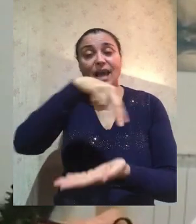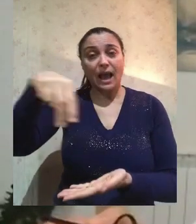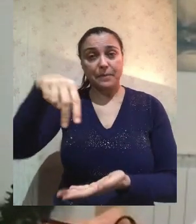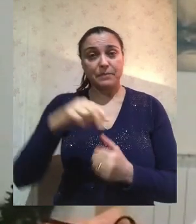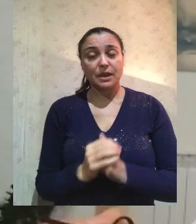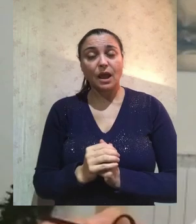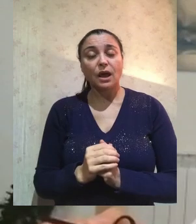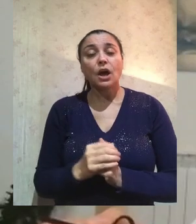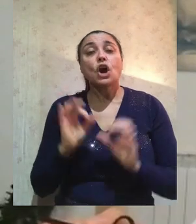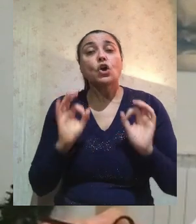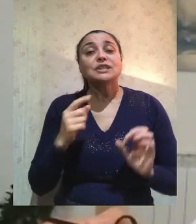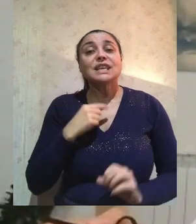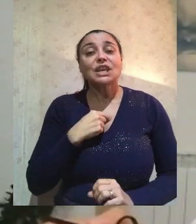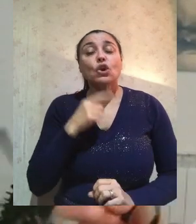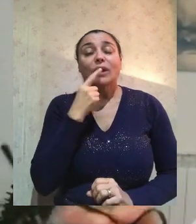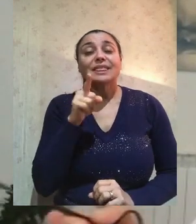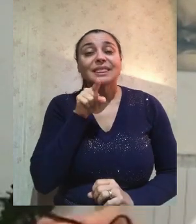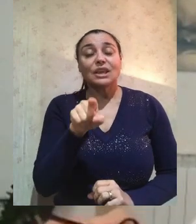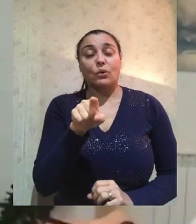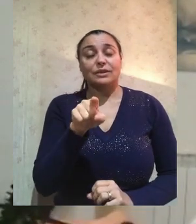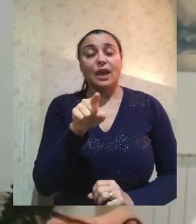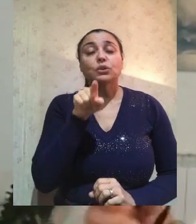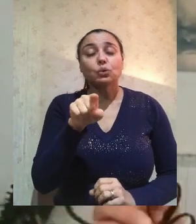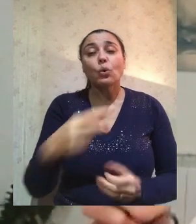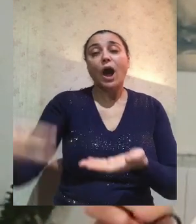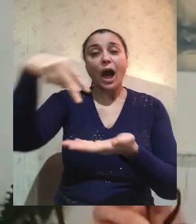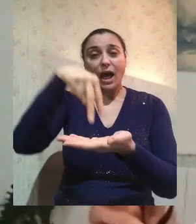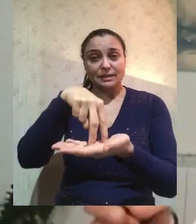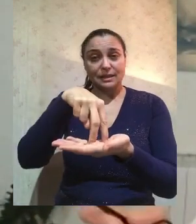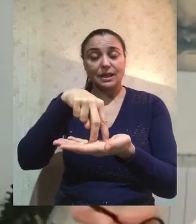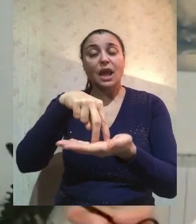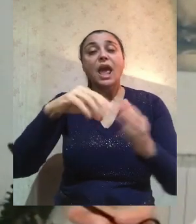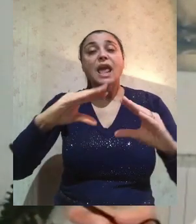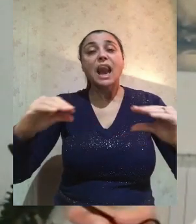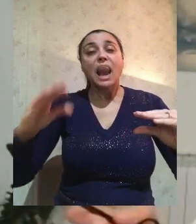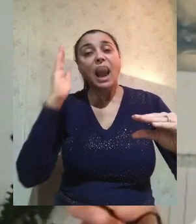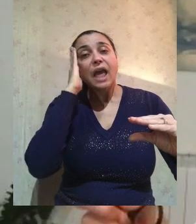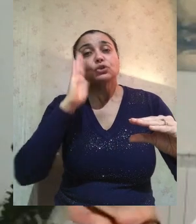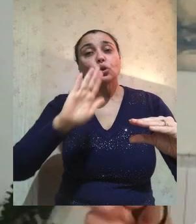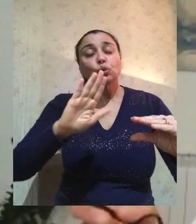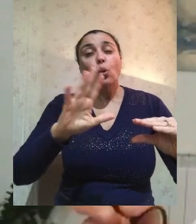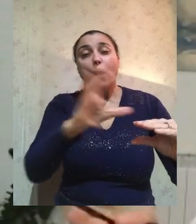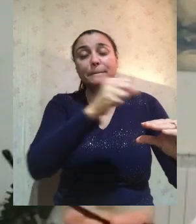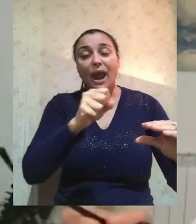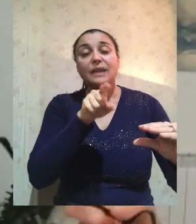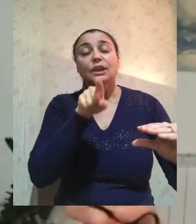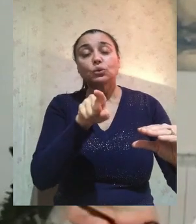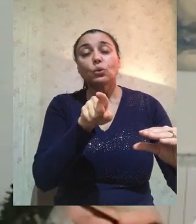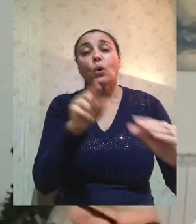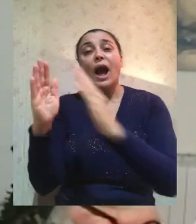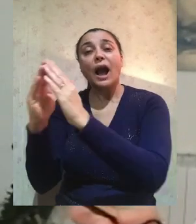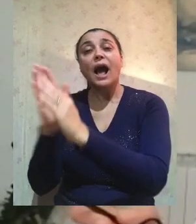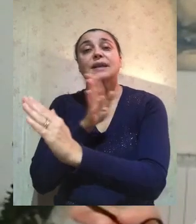dico, disse al paralitico, alzati, prendi il tuo lettuccio e vai a casa tua. E subito il paralitico si